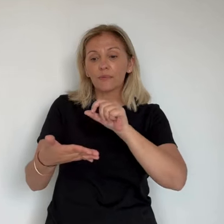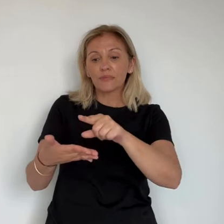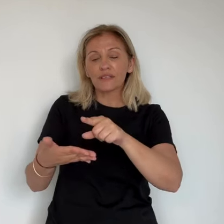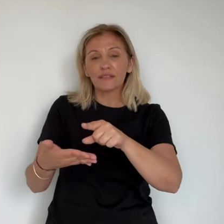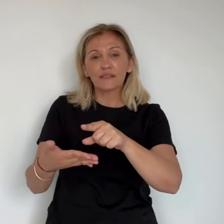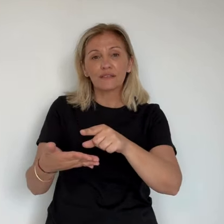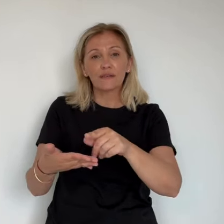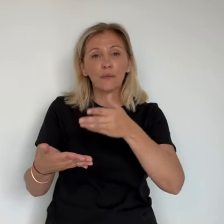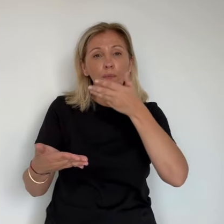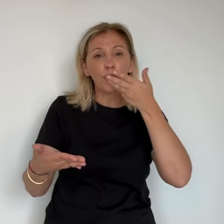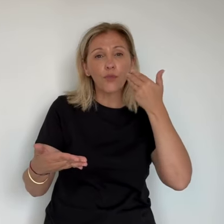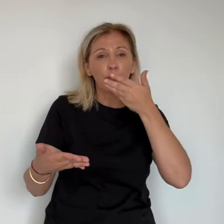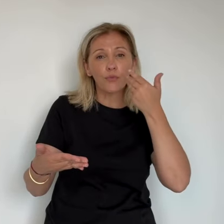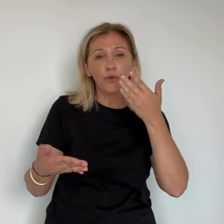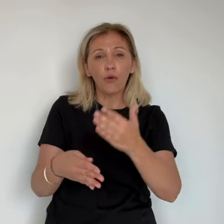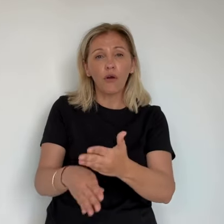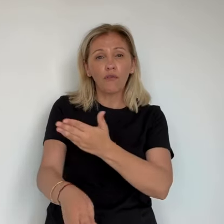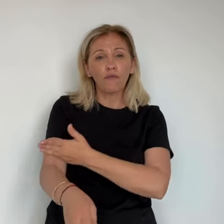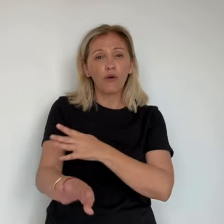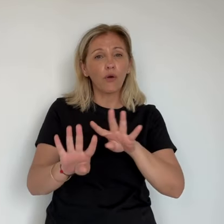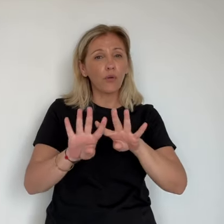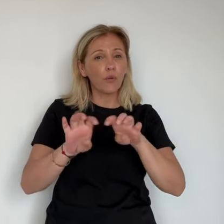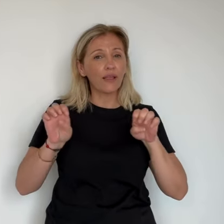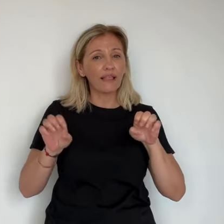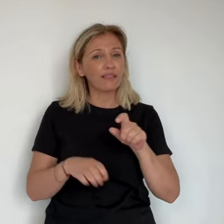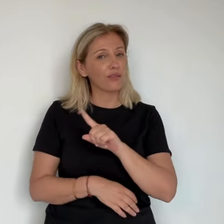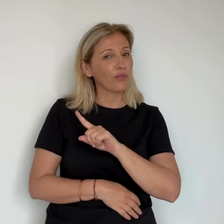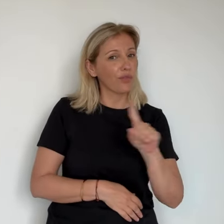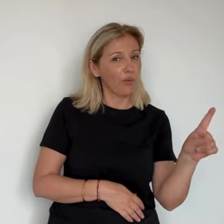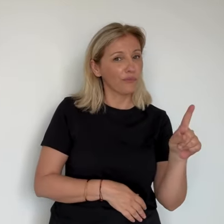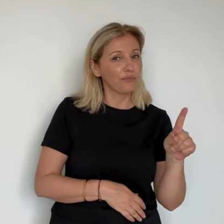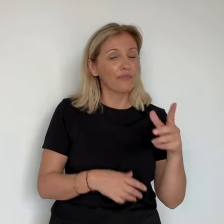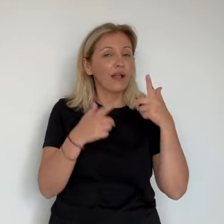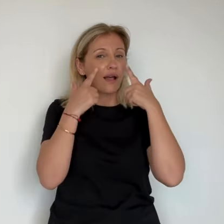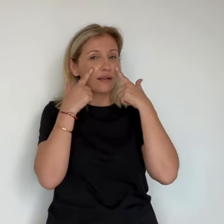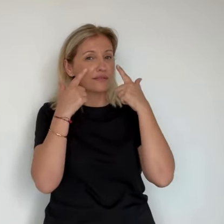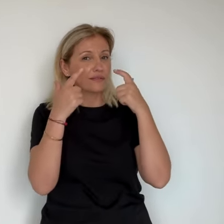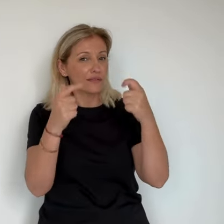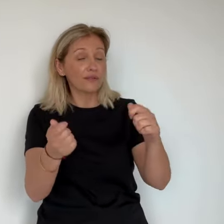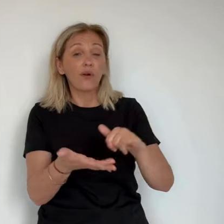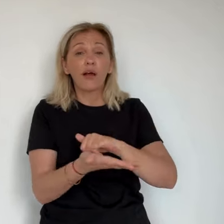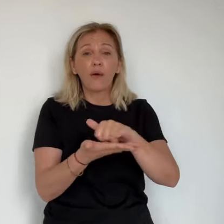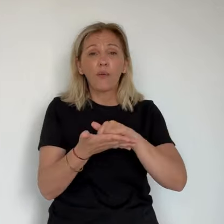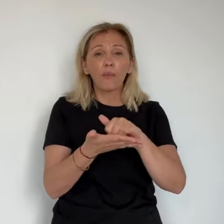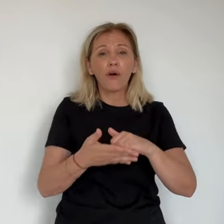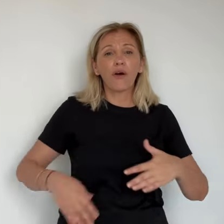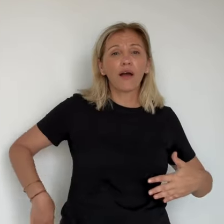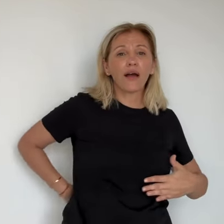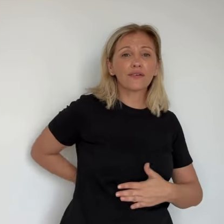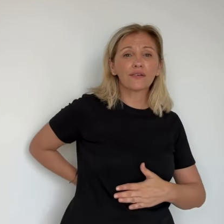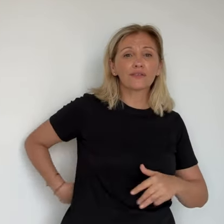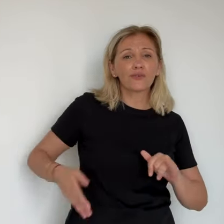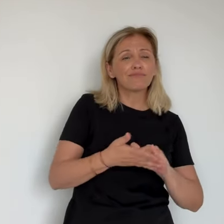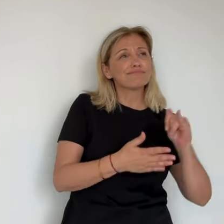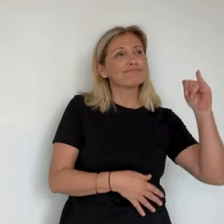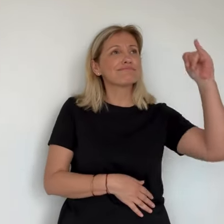prévoit pas d'amélioration de la situation avant ce week-end et appelle à la prudence. Les précisions de Nina Santi.